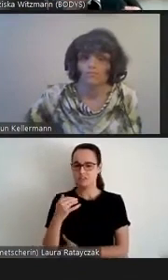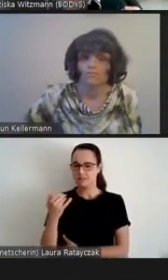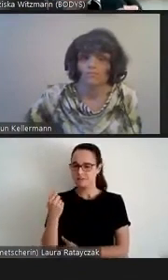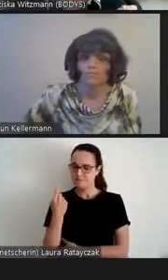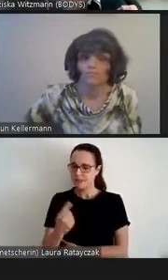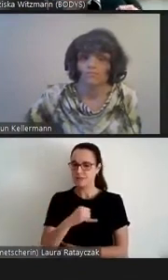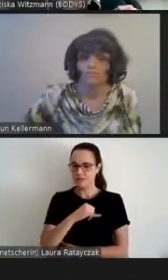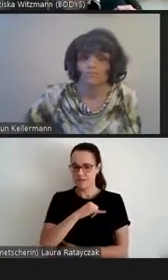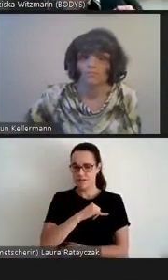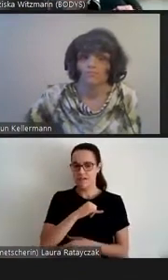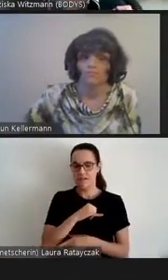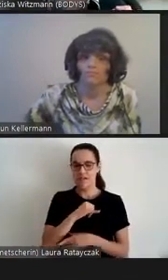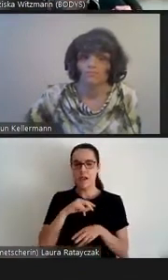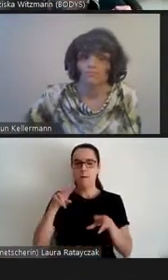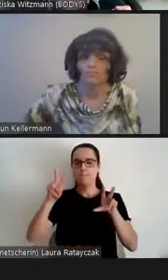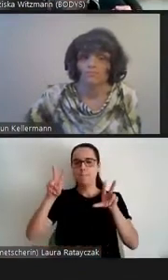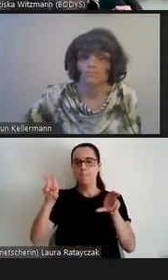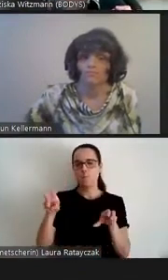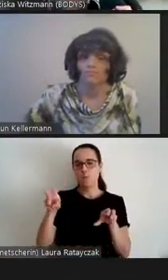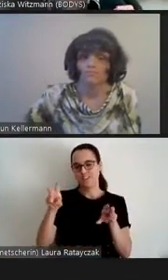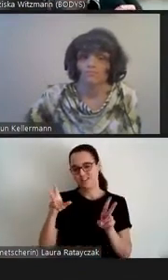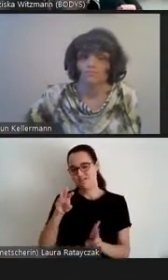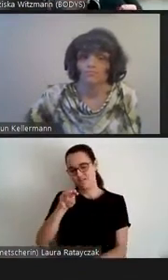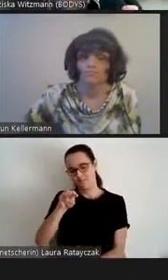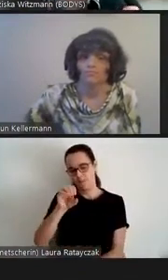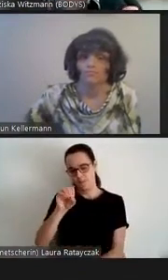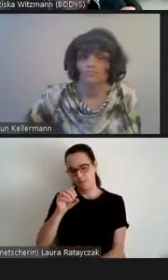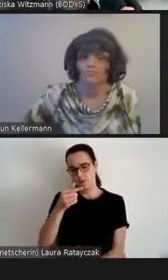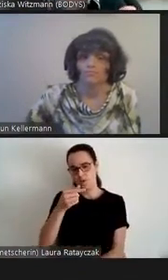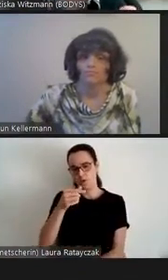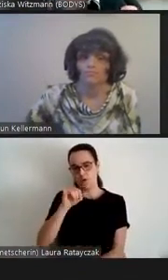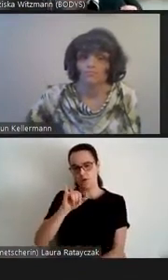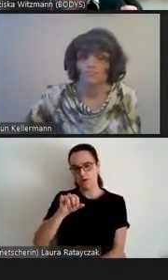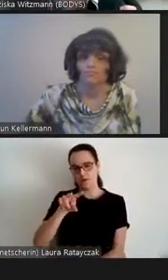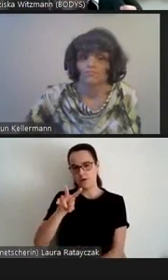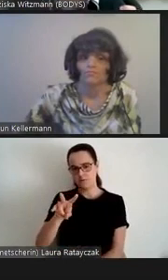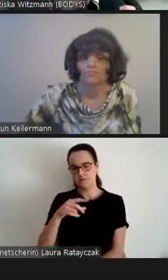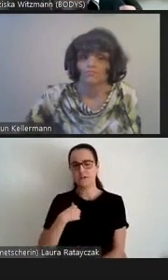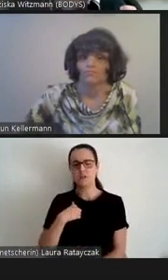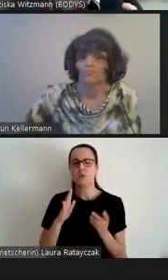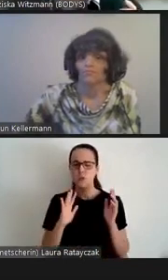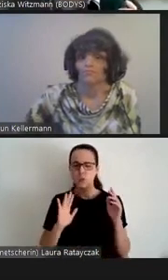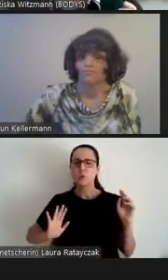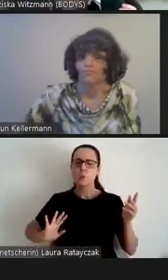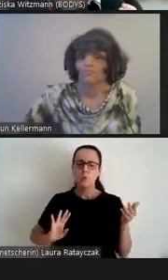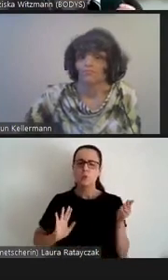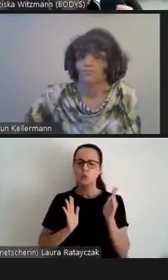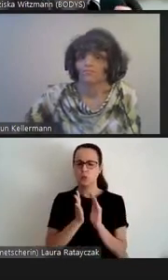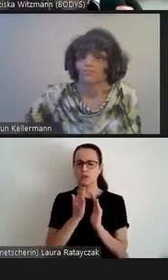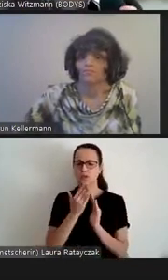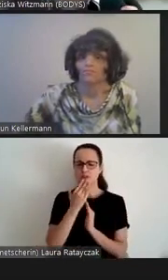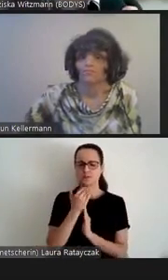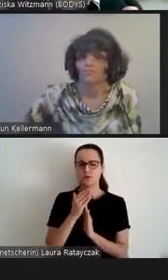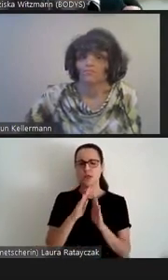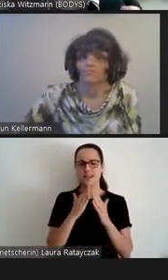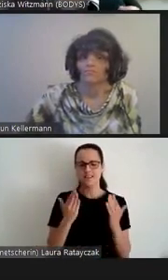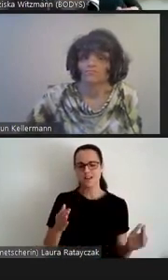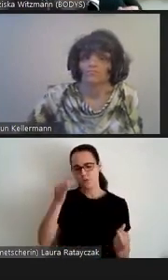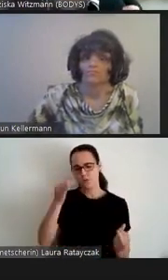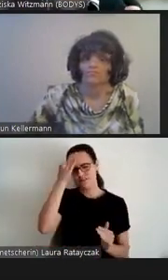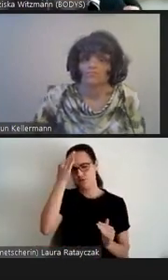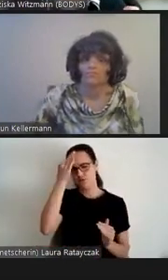Ich muss ihn ganz kurz mit Einzelheiten der Literaturwissenschaft